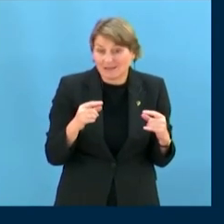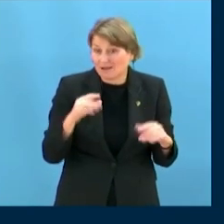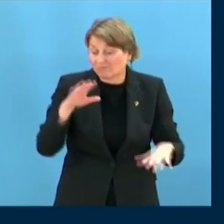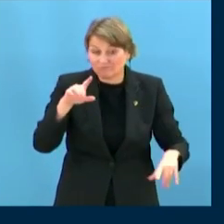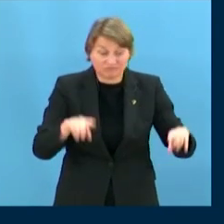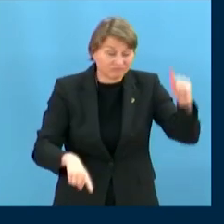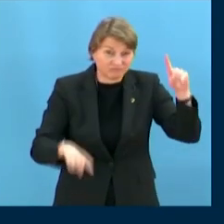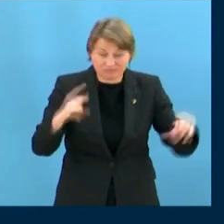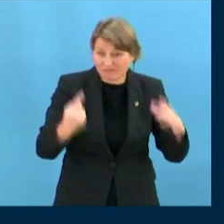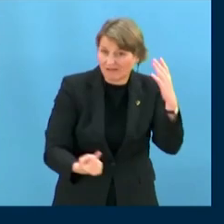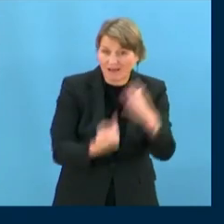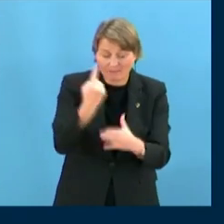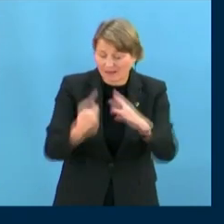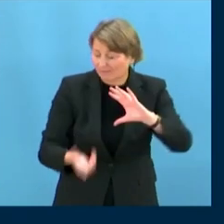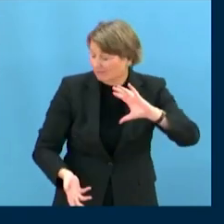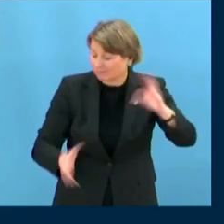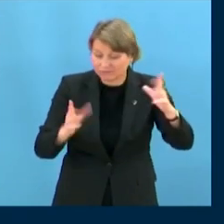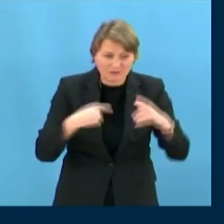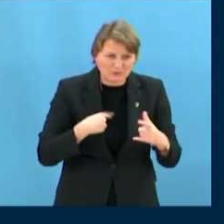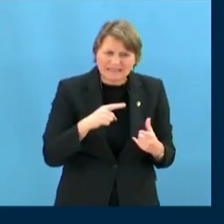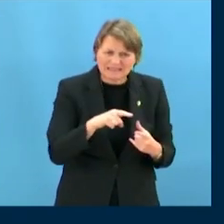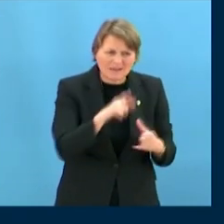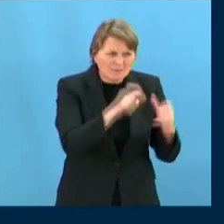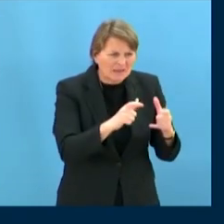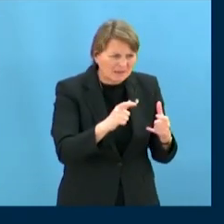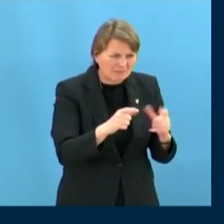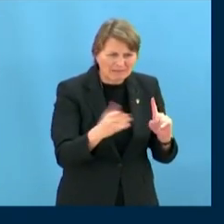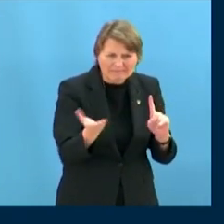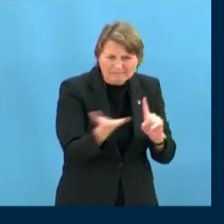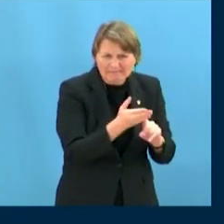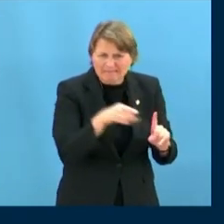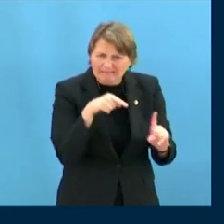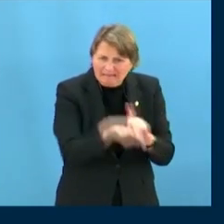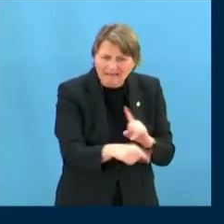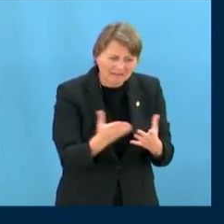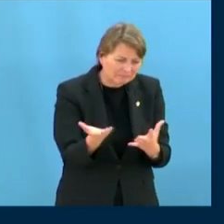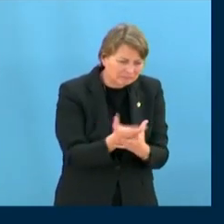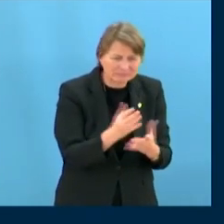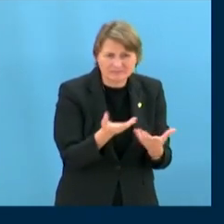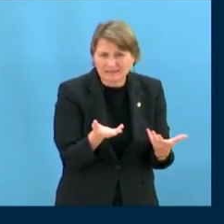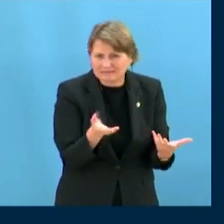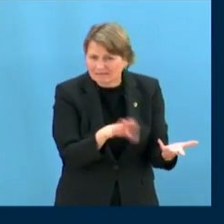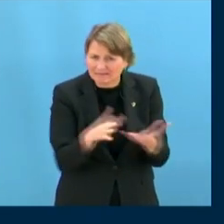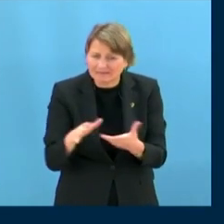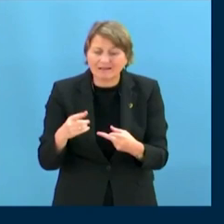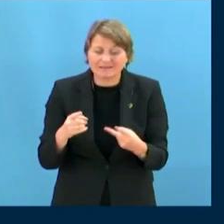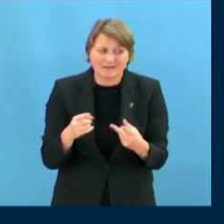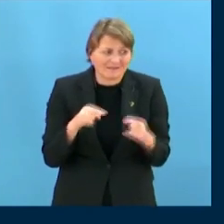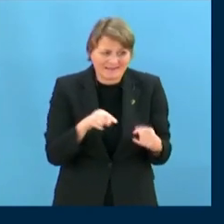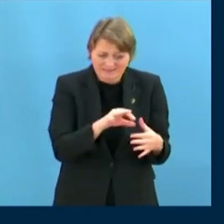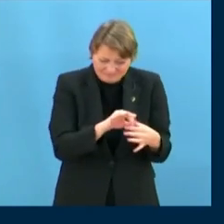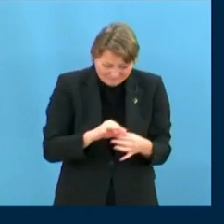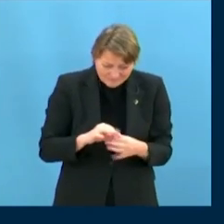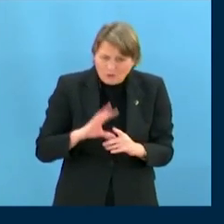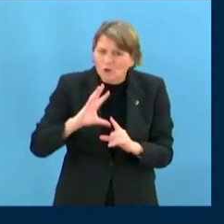de la culture des peuples et nations autochtones. Les peuples et nations autochtones défendent la paix et le bien-être de tous. L'organisation des